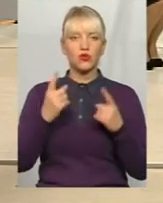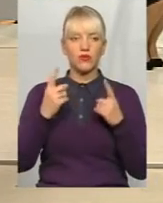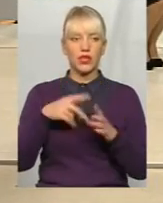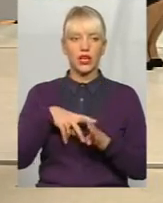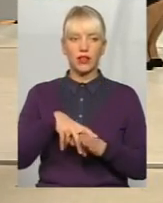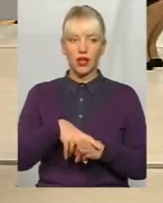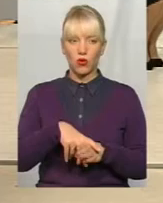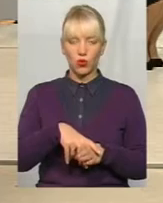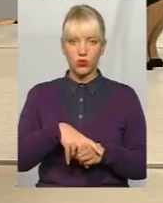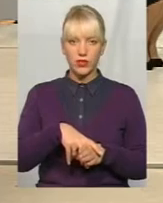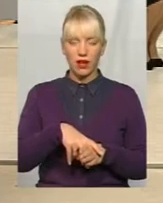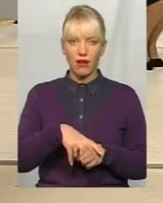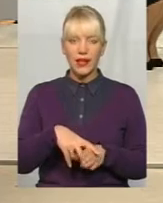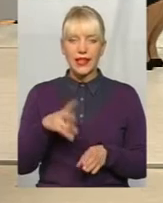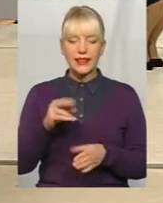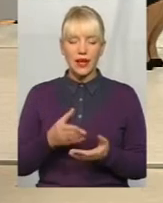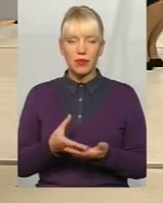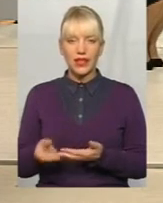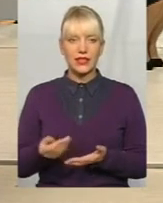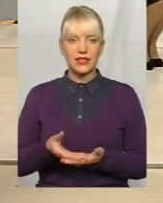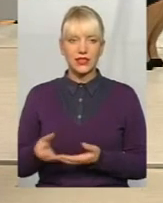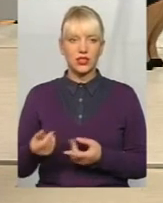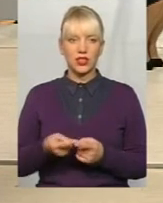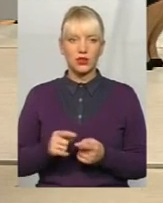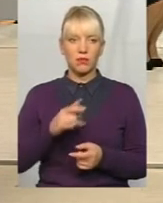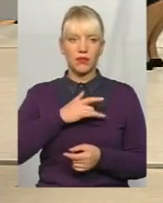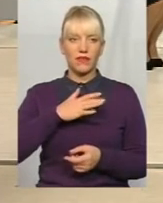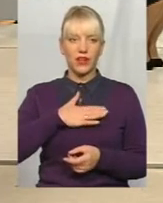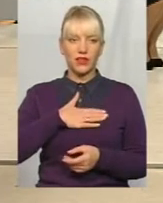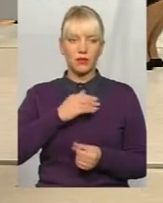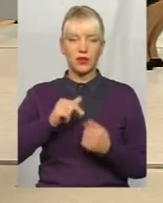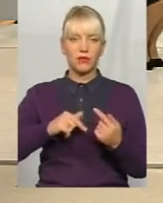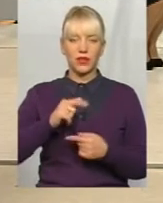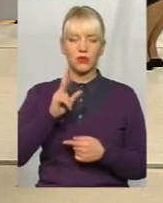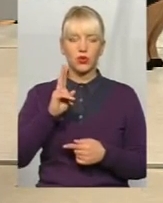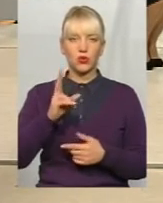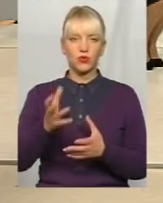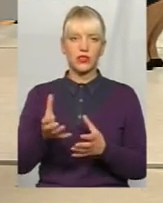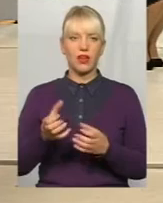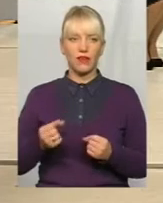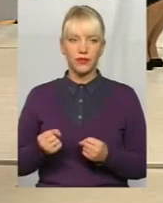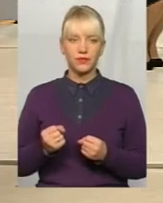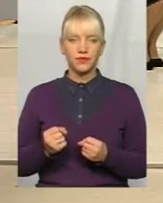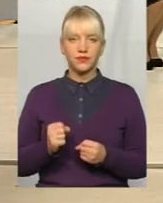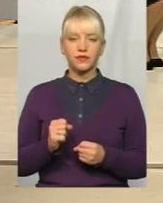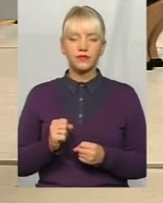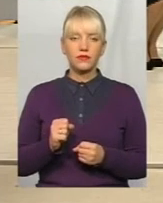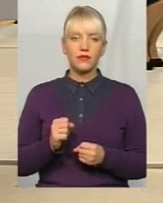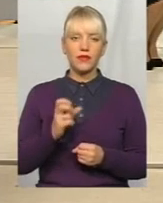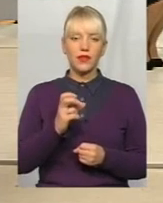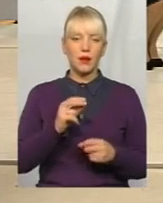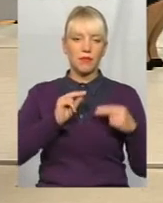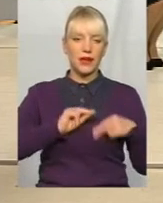на платежів на цього приватного підприємця, який взяв найману працівника.